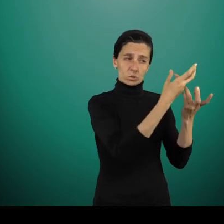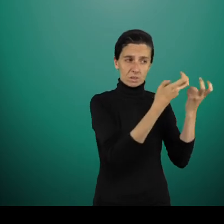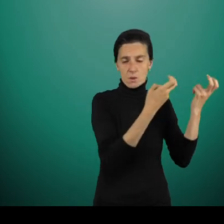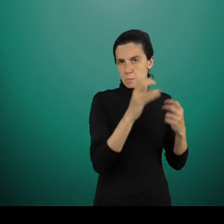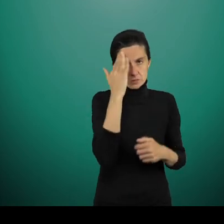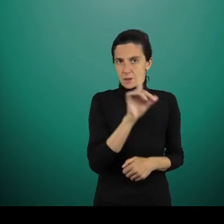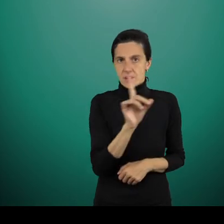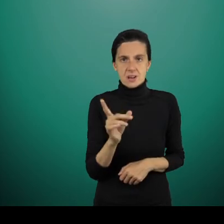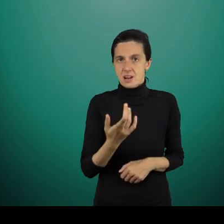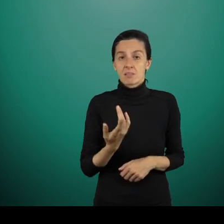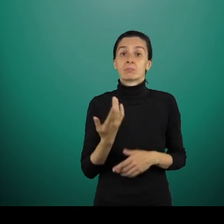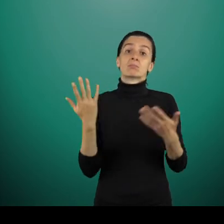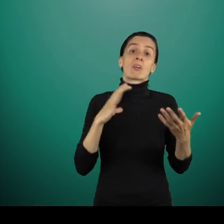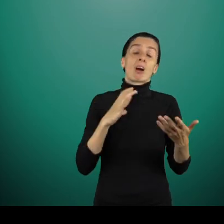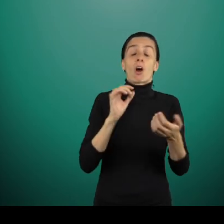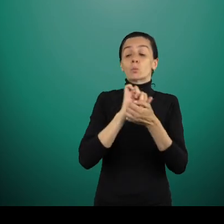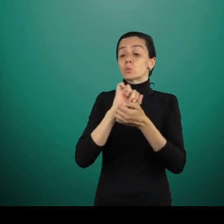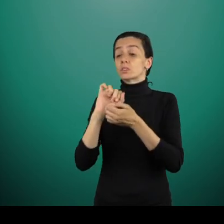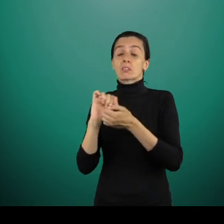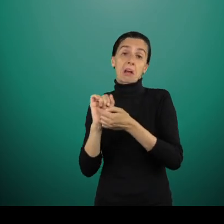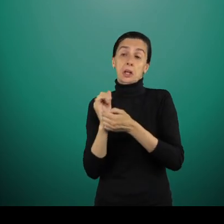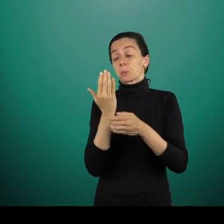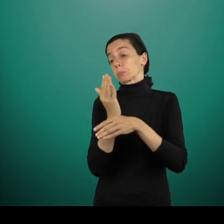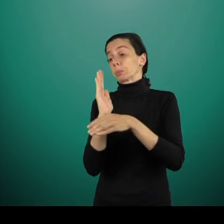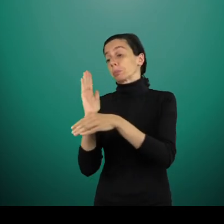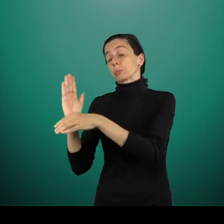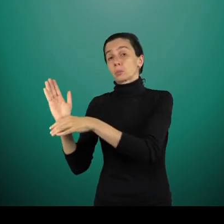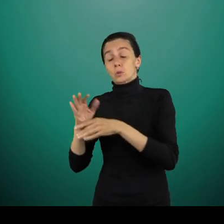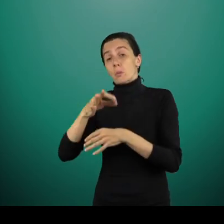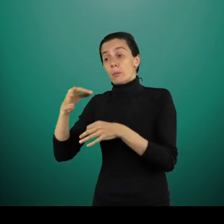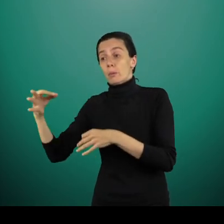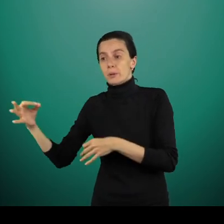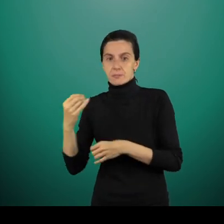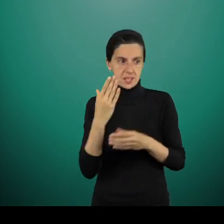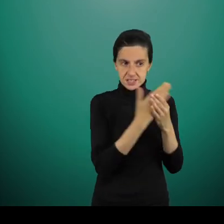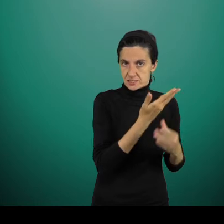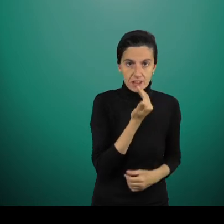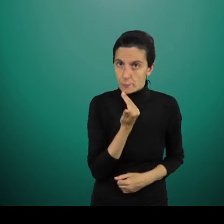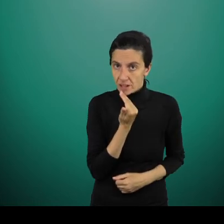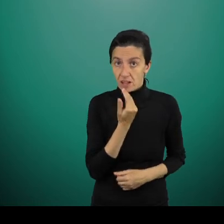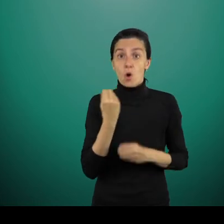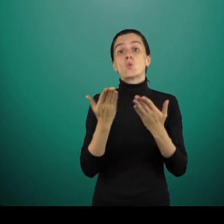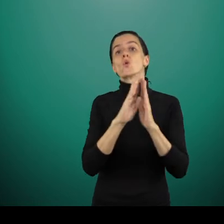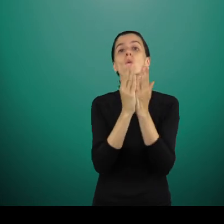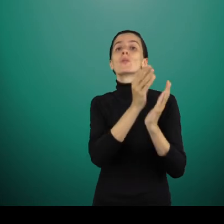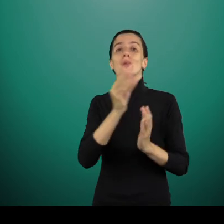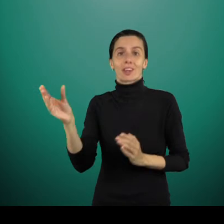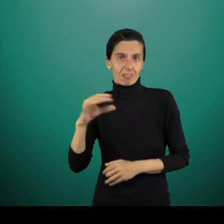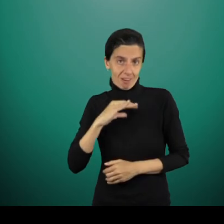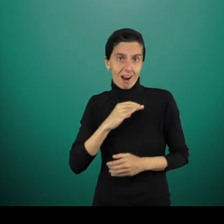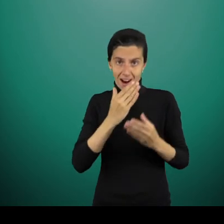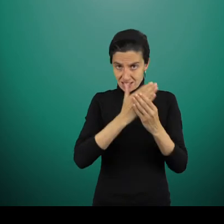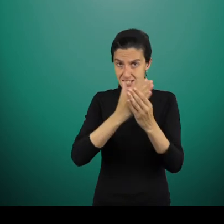assez comme ça. Les muséens ont des expériences, mais ils n'ont pas les types d'archives que le monde n'a. Les libraires ont